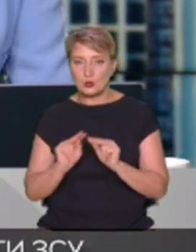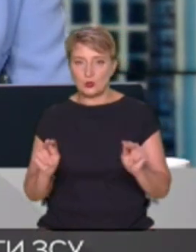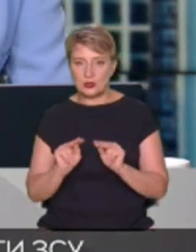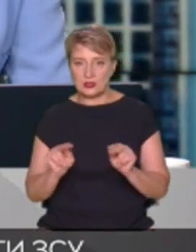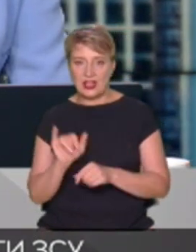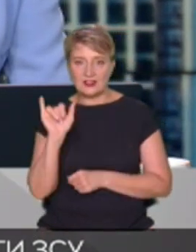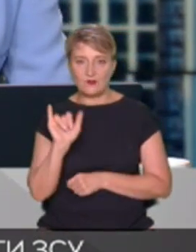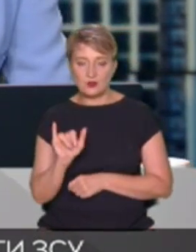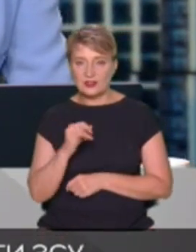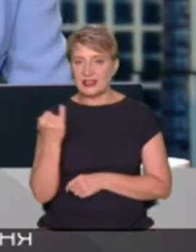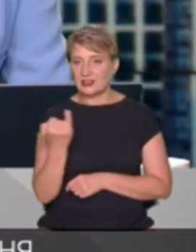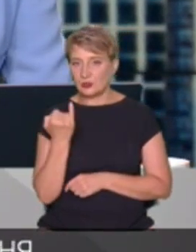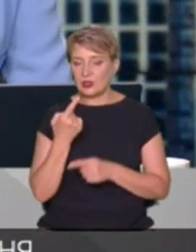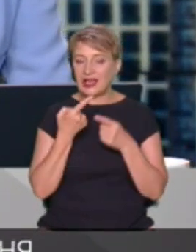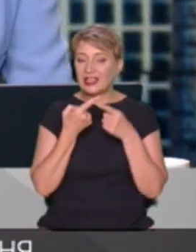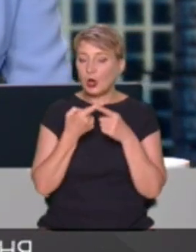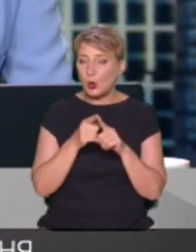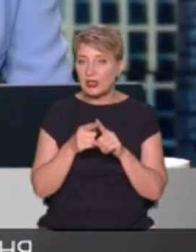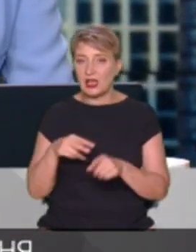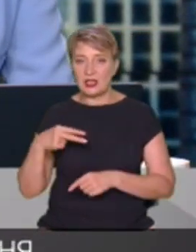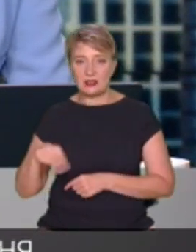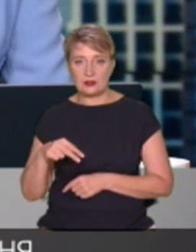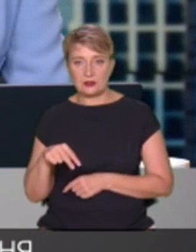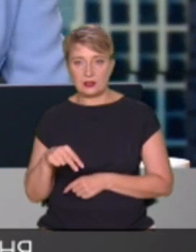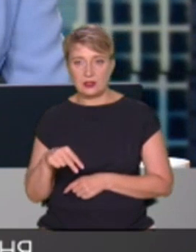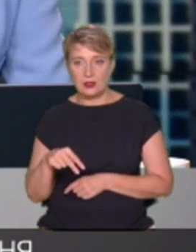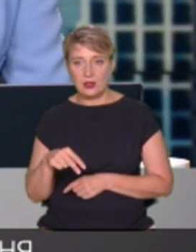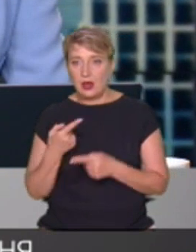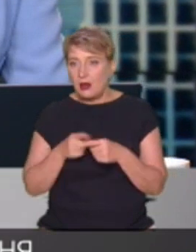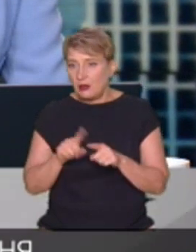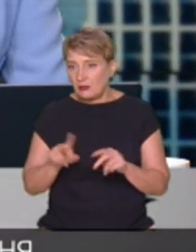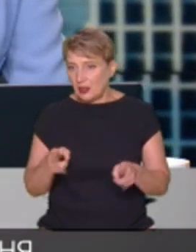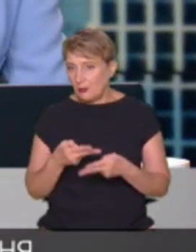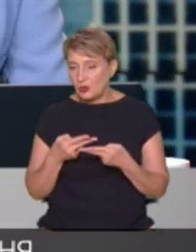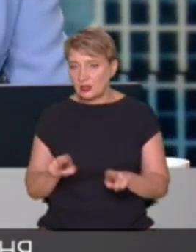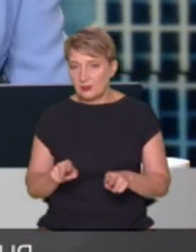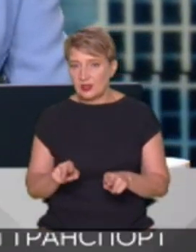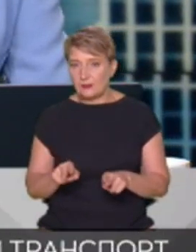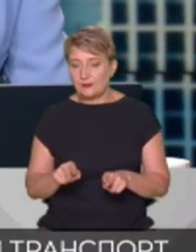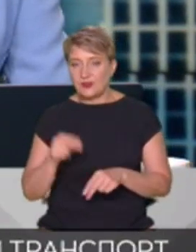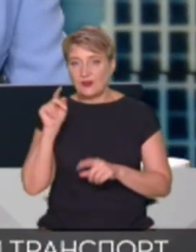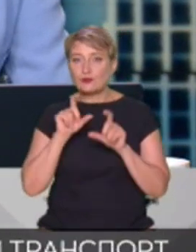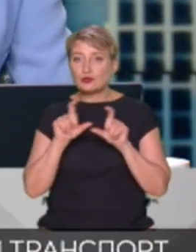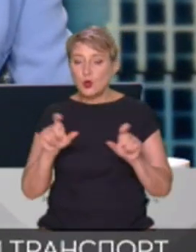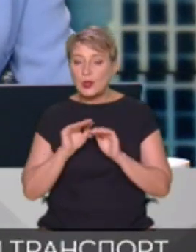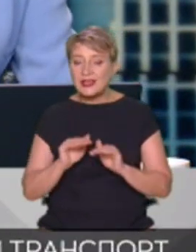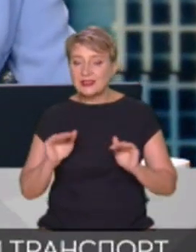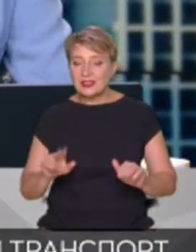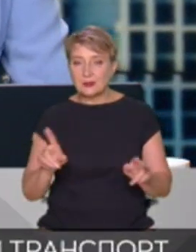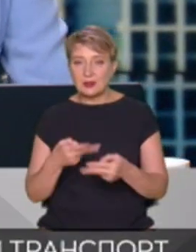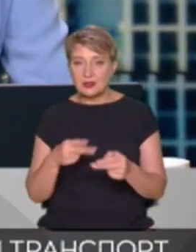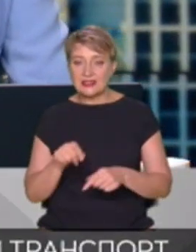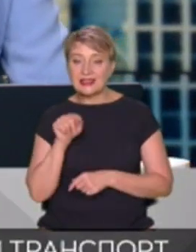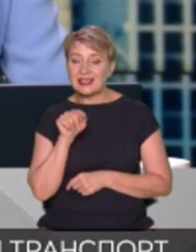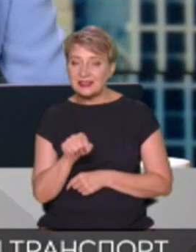історії, теорії літератури. А воно ж нам не потрібно. От у школі дітям це не потрібно. Це потрібно тим, хто буде